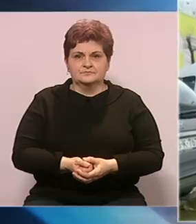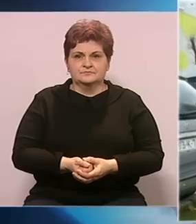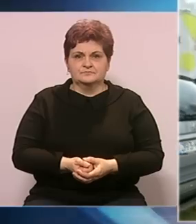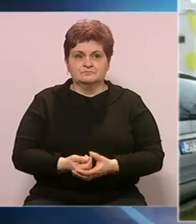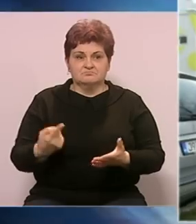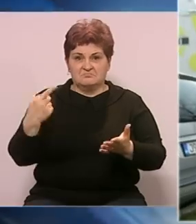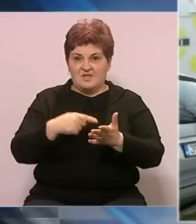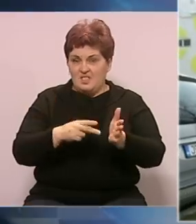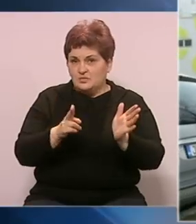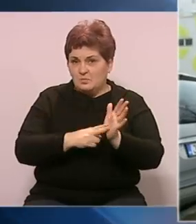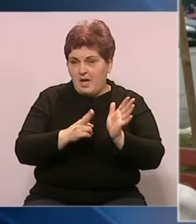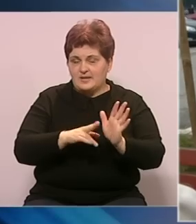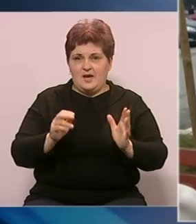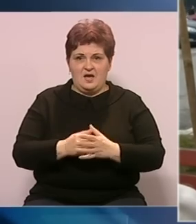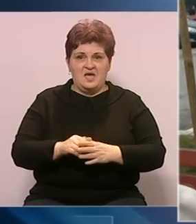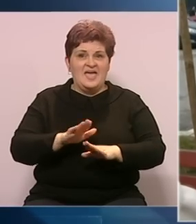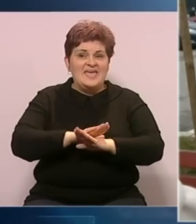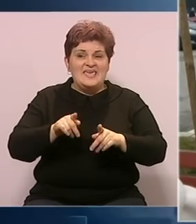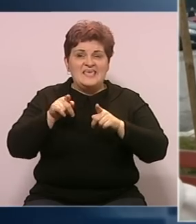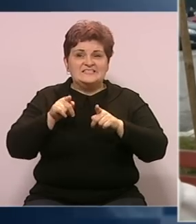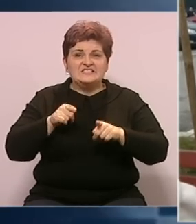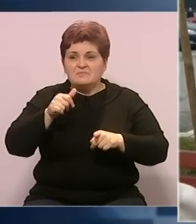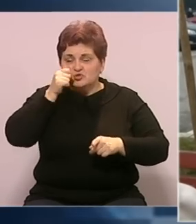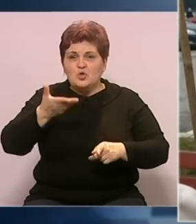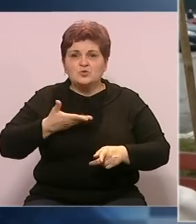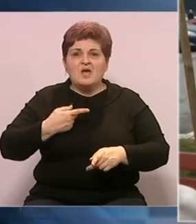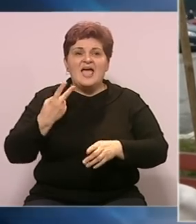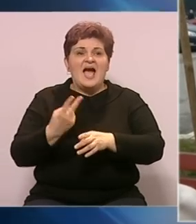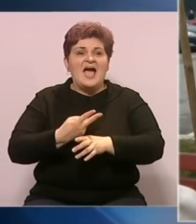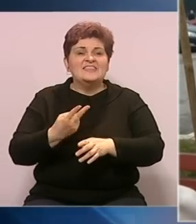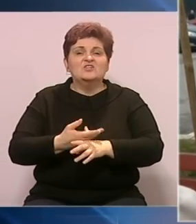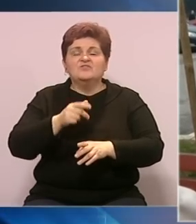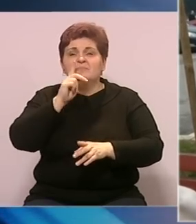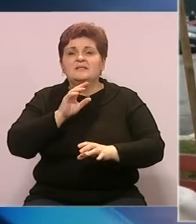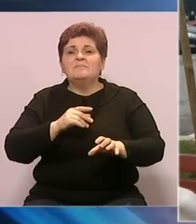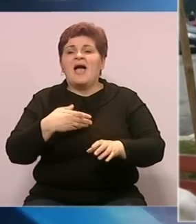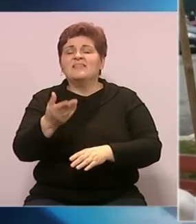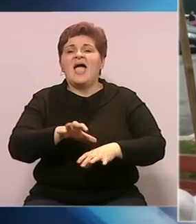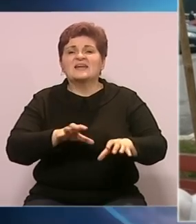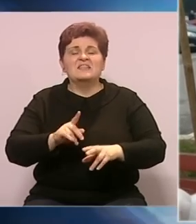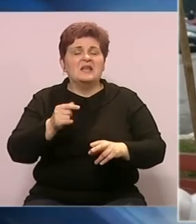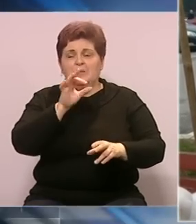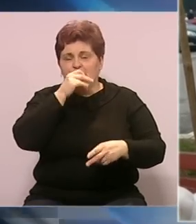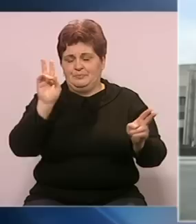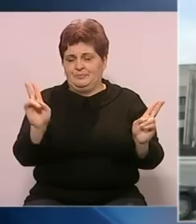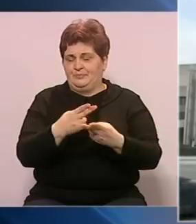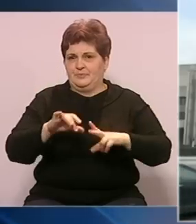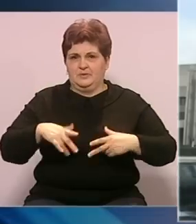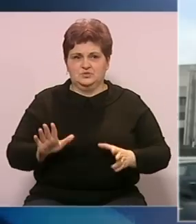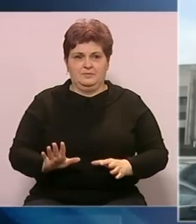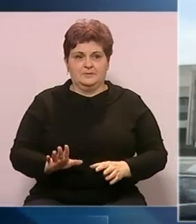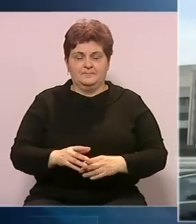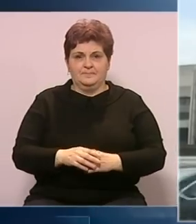1000 marak sa svim ovim primanjima koje država priušti radnicima nije moguće živjeti. Od,